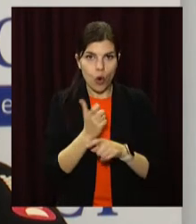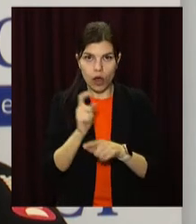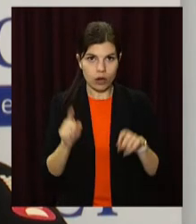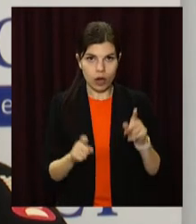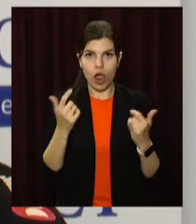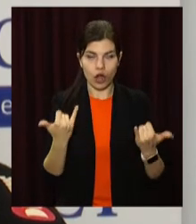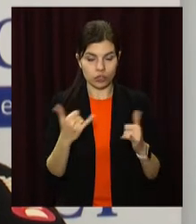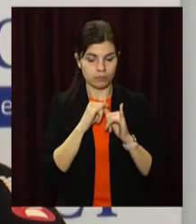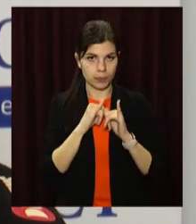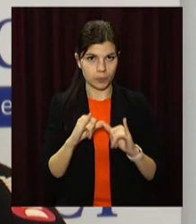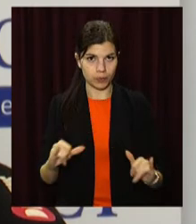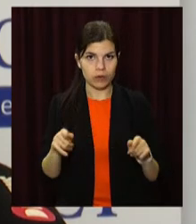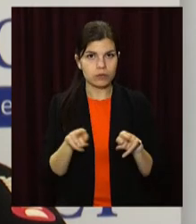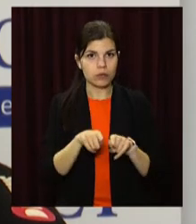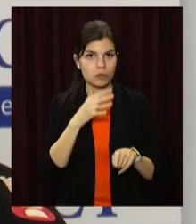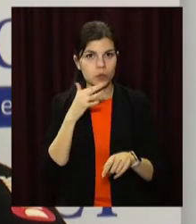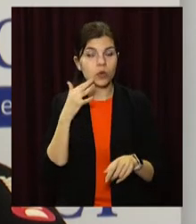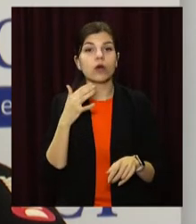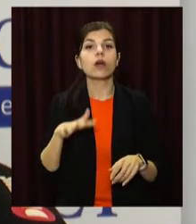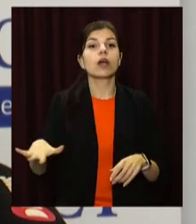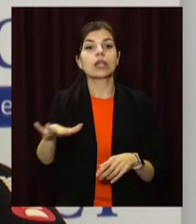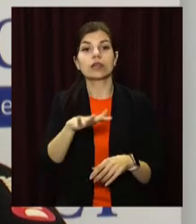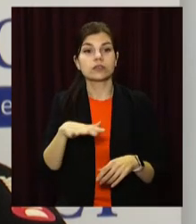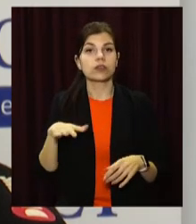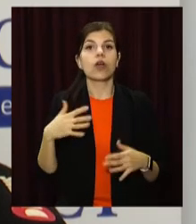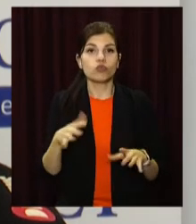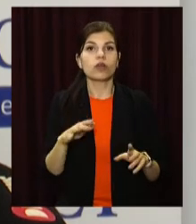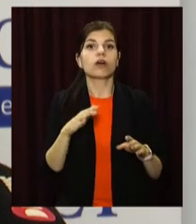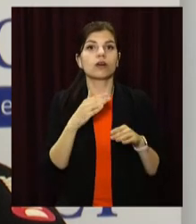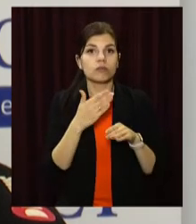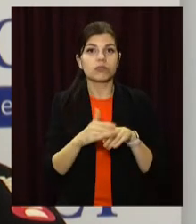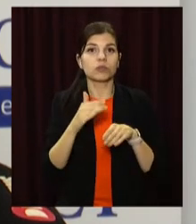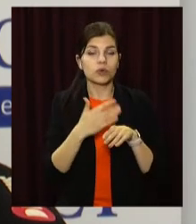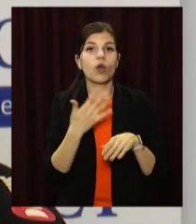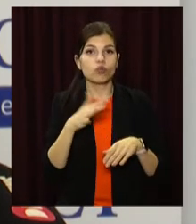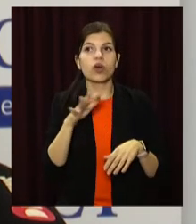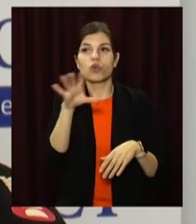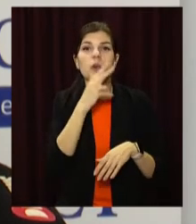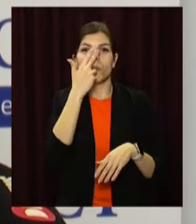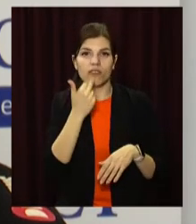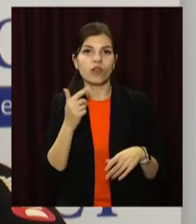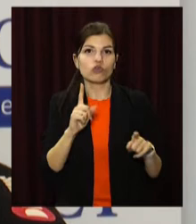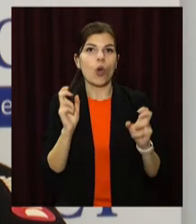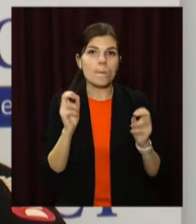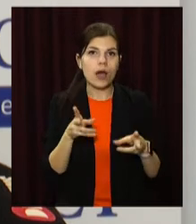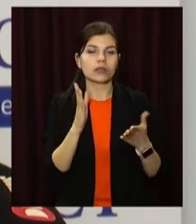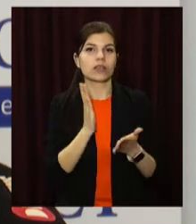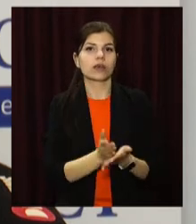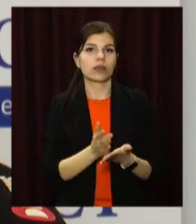на перші-другі хвилі. Населення звикає до постійної небезпеки і